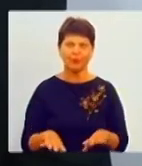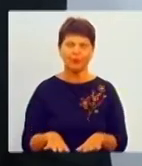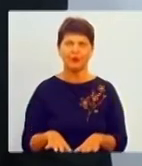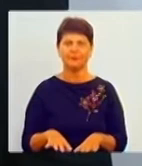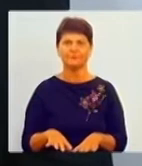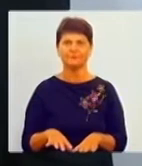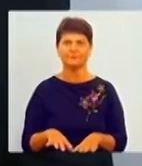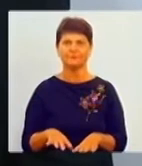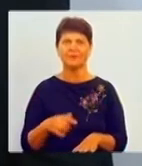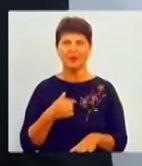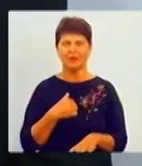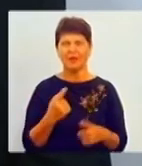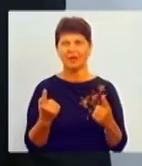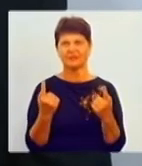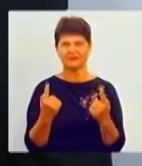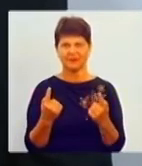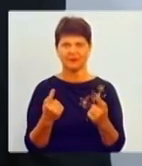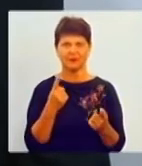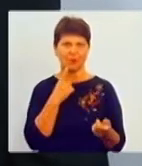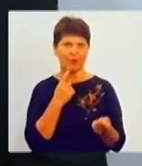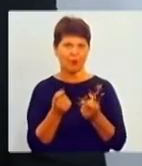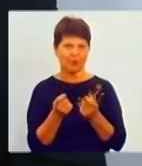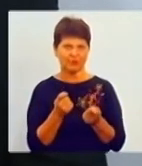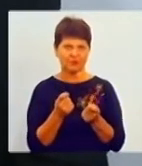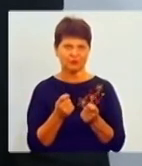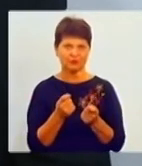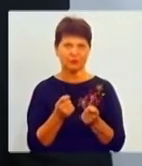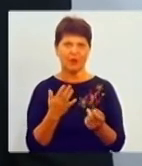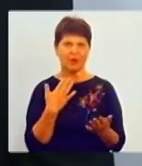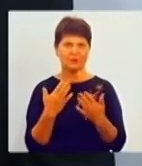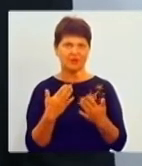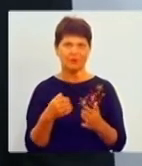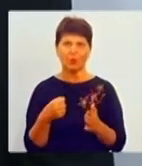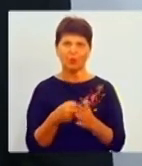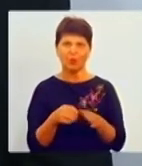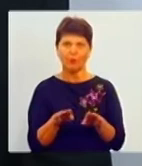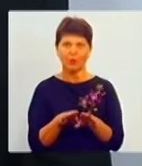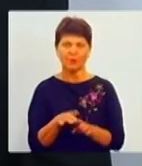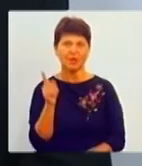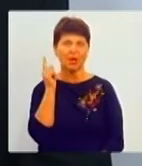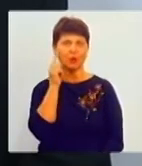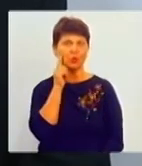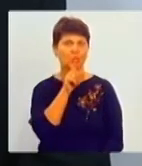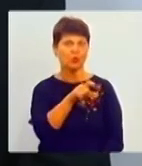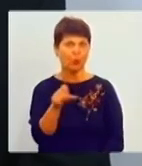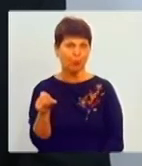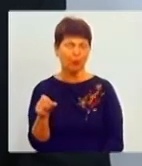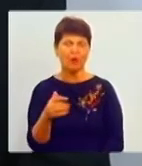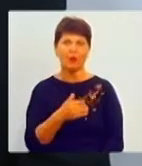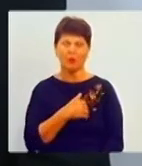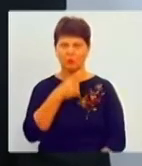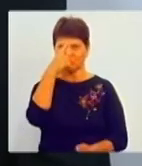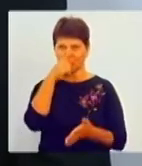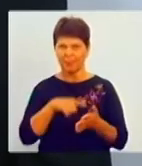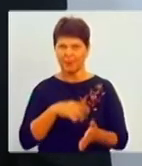Я з великою обережністю ставлюсь до подібних думок і хочу переконати